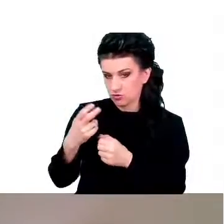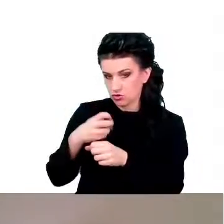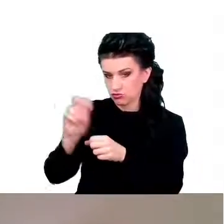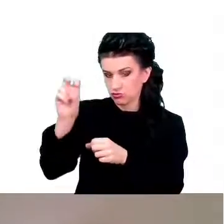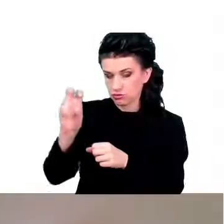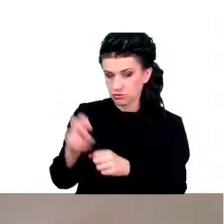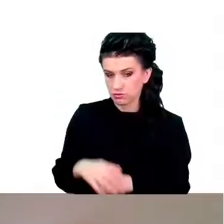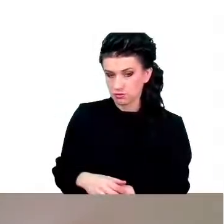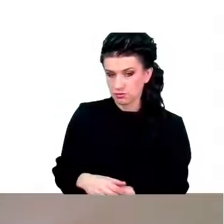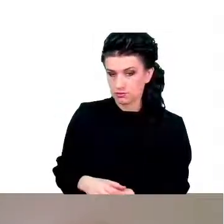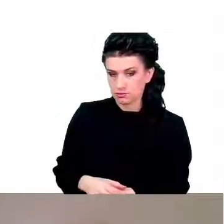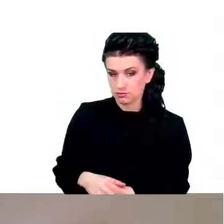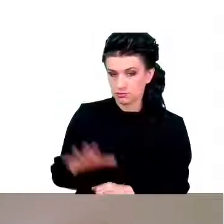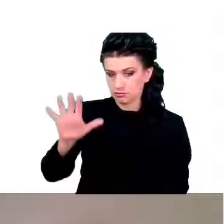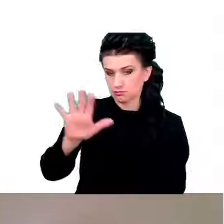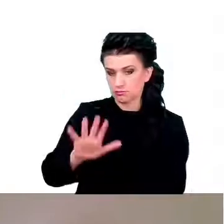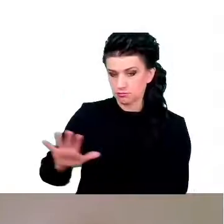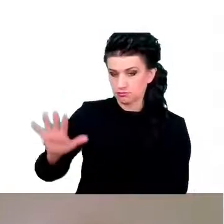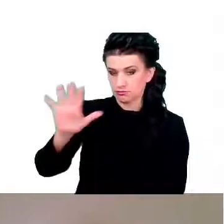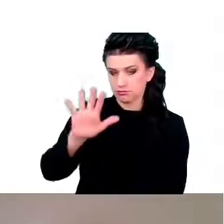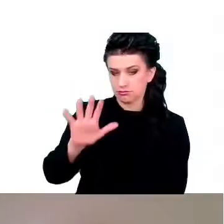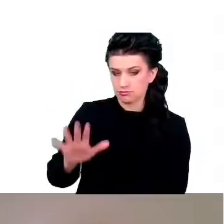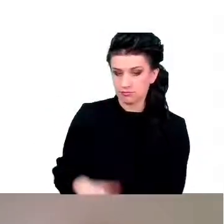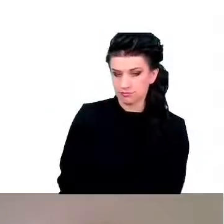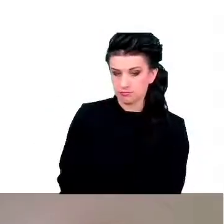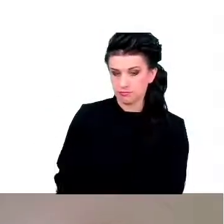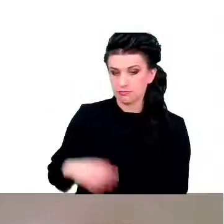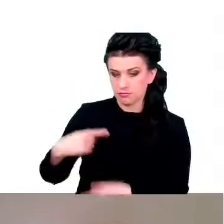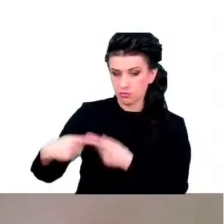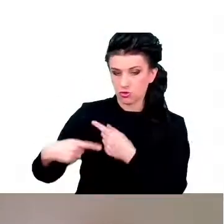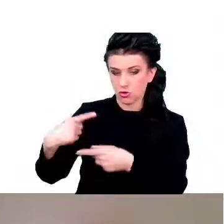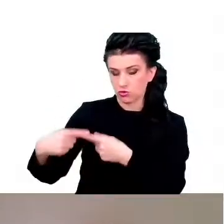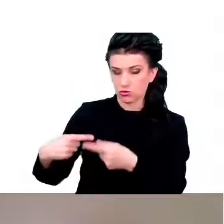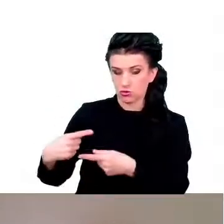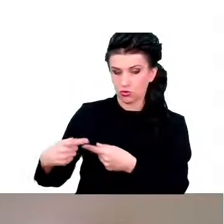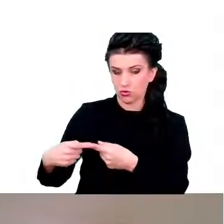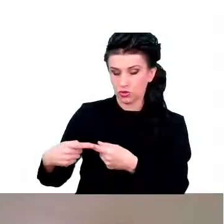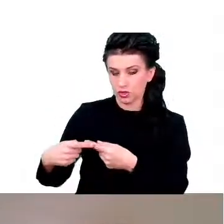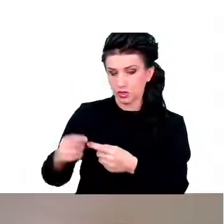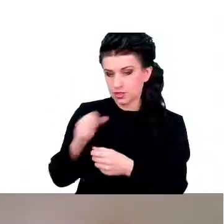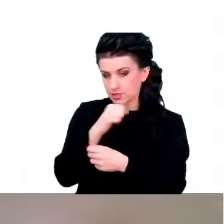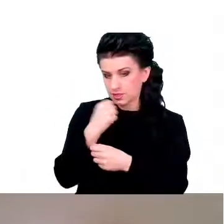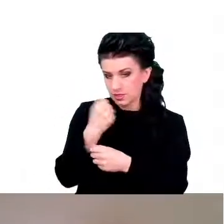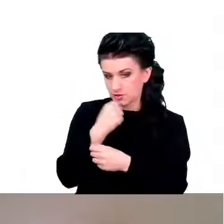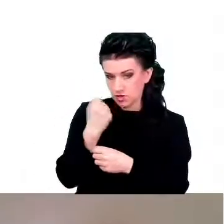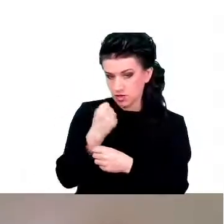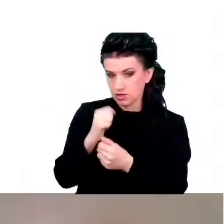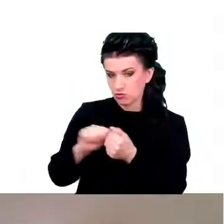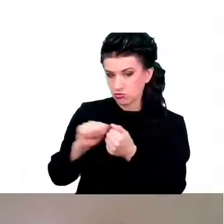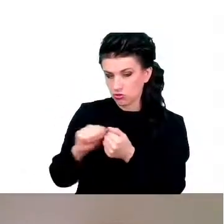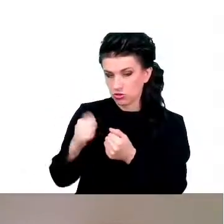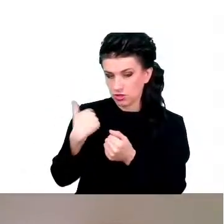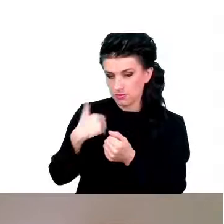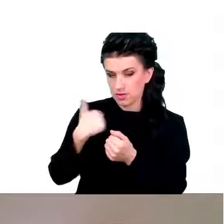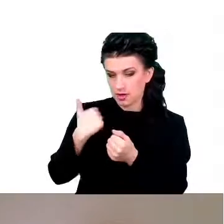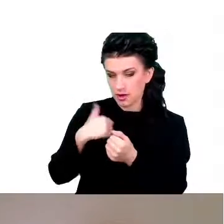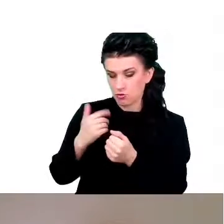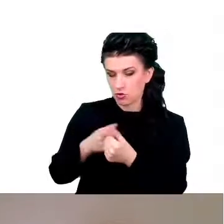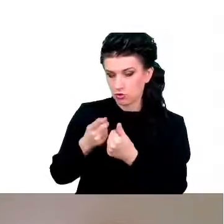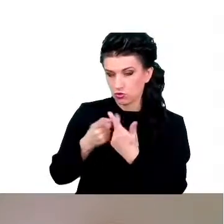właśnie produkty starzenia, czyli uszkodzone białko, antochodyrę.